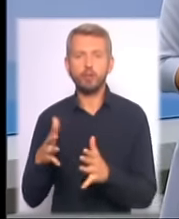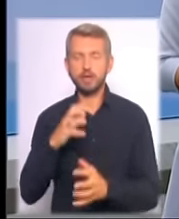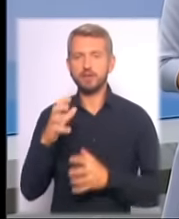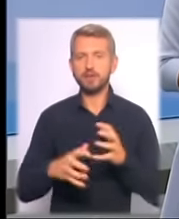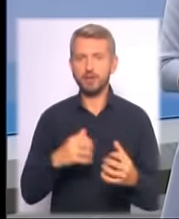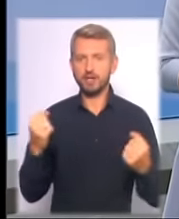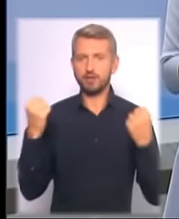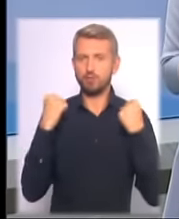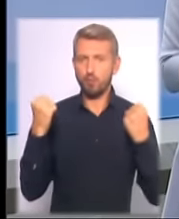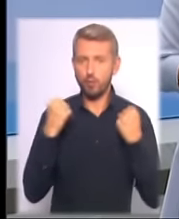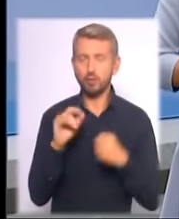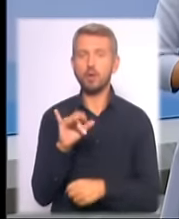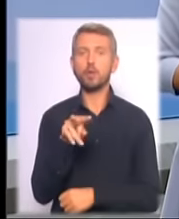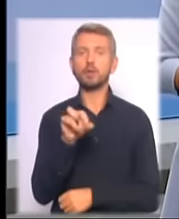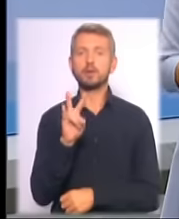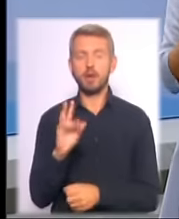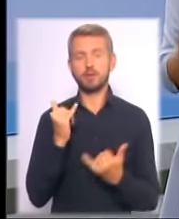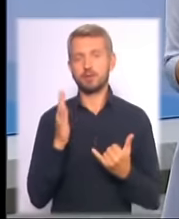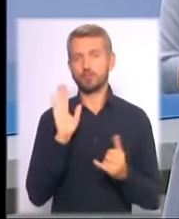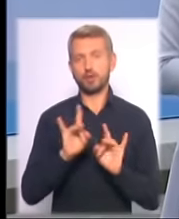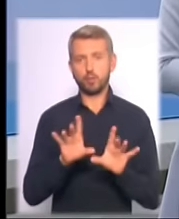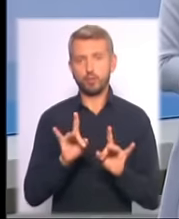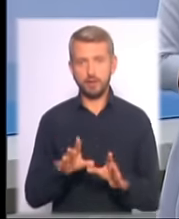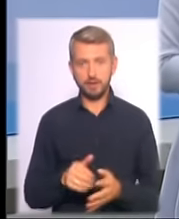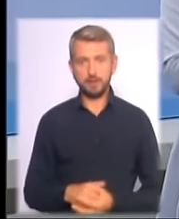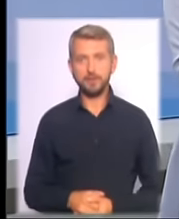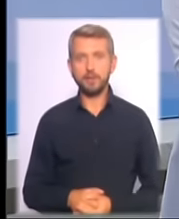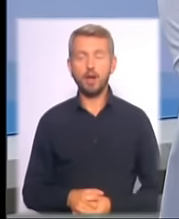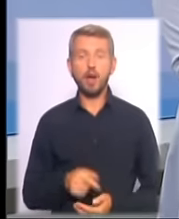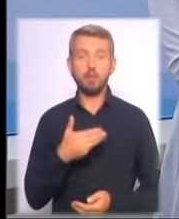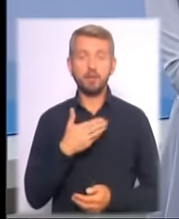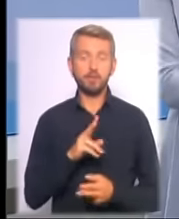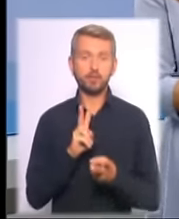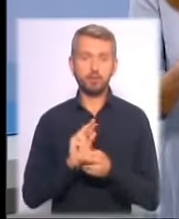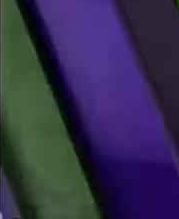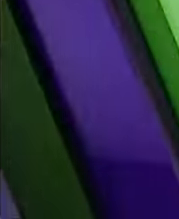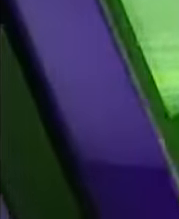спорту. Руслан Свілін про все розповість, а я на вас чекатиму традиційно за дві години.